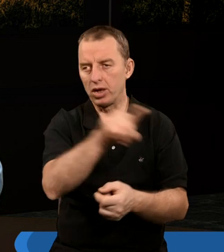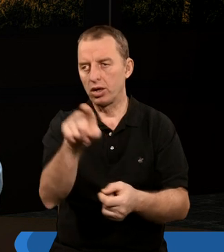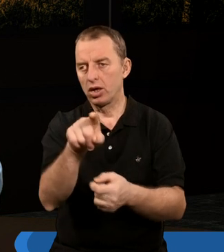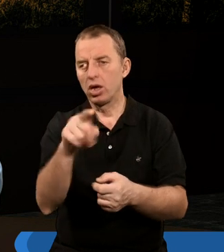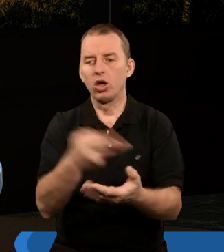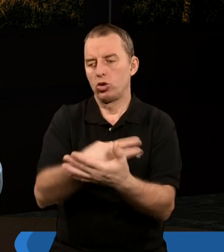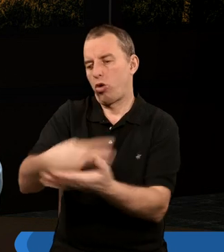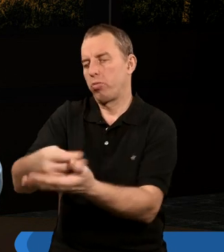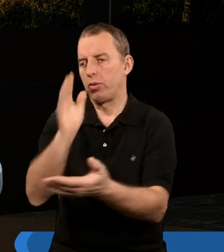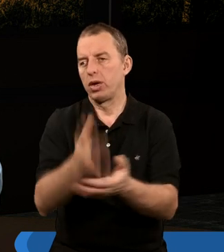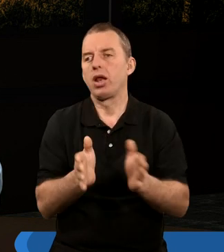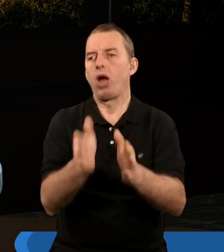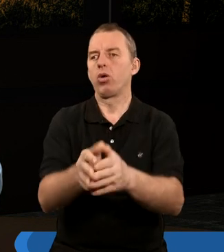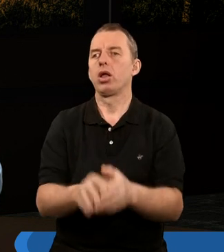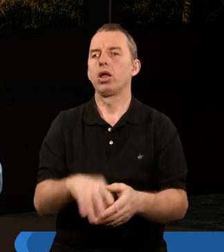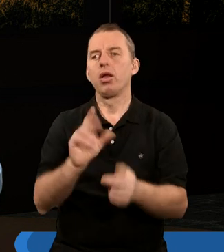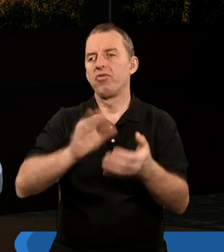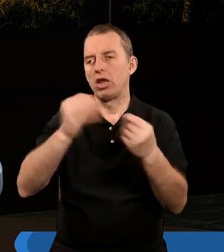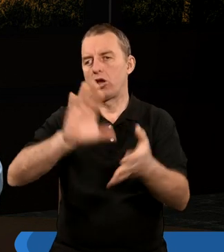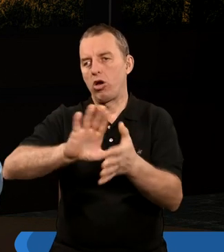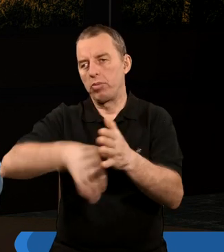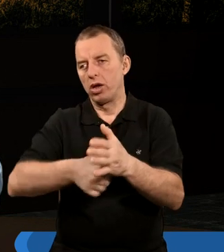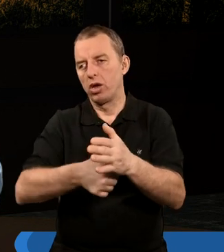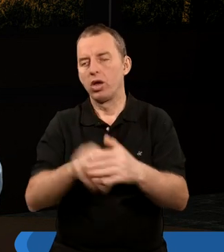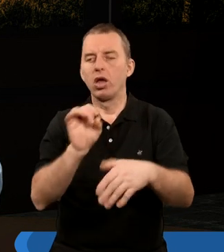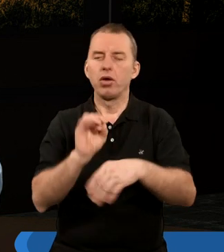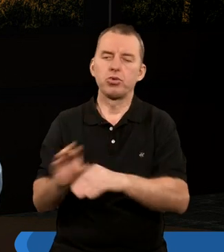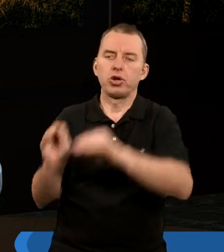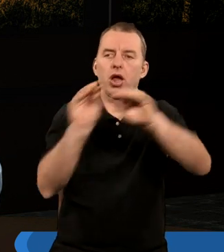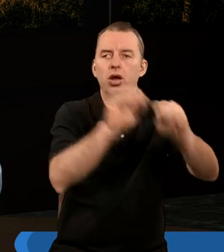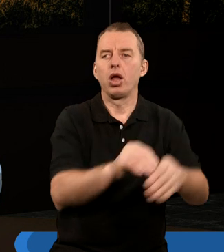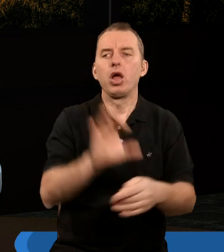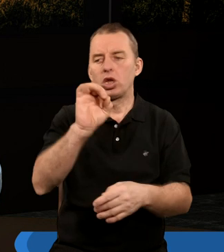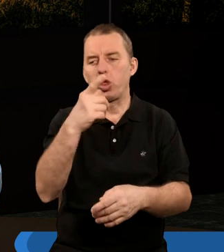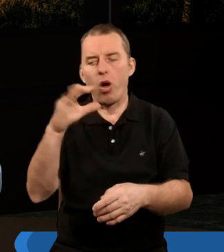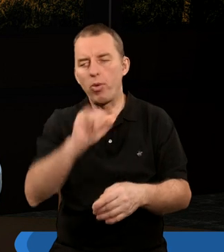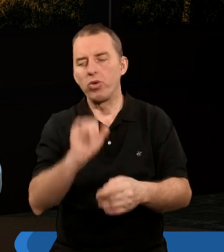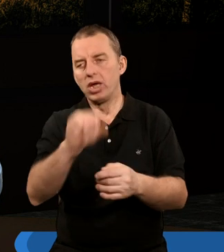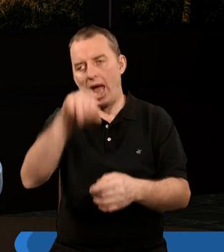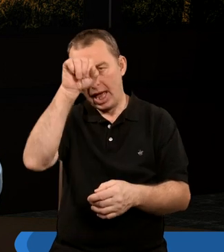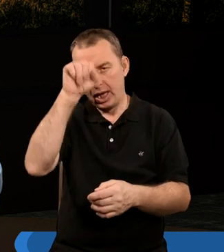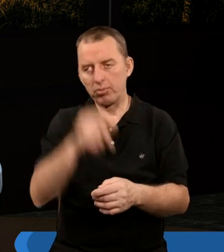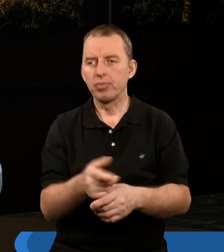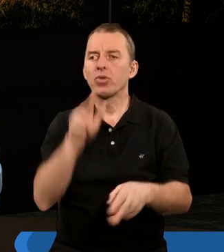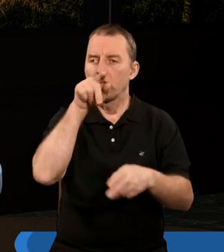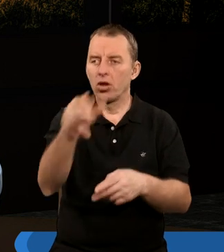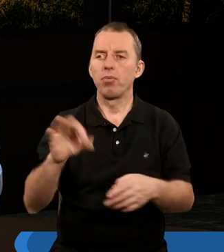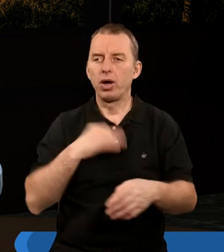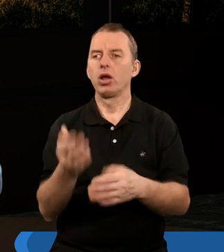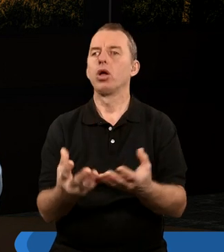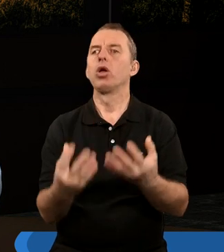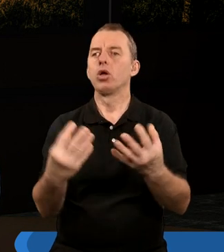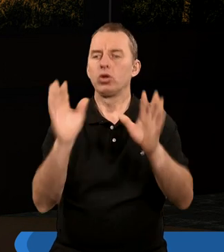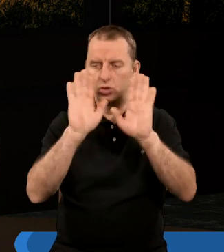A ich trupy leżeć będą na ulicy Wielkiego Miasta, które w przenośni nazywa się Sodomą i Egiptem, gdzie też Pan ich